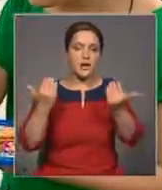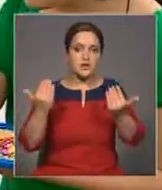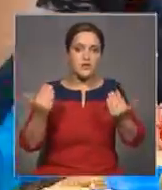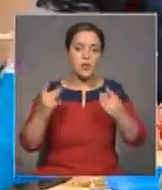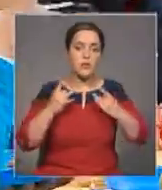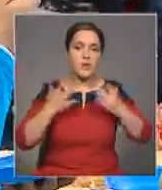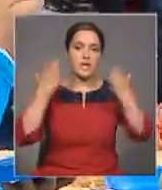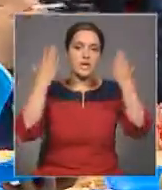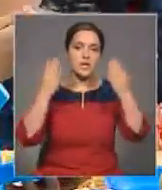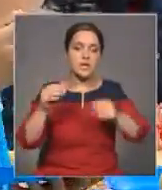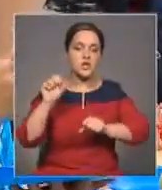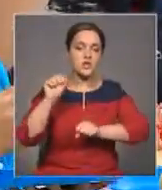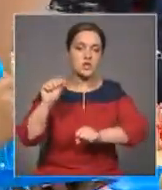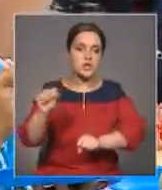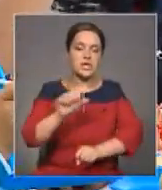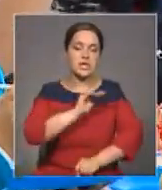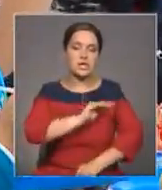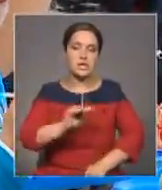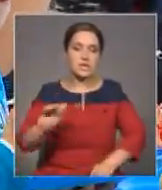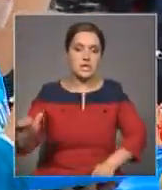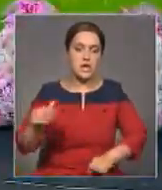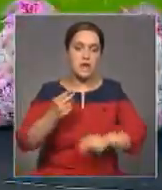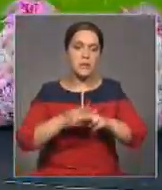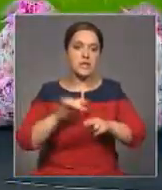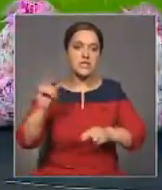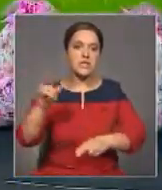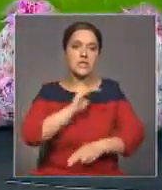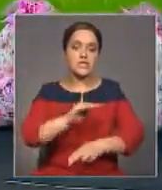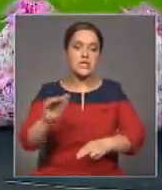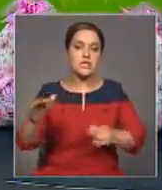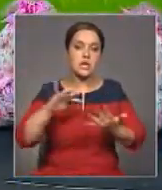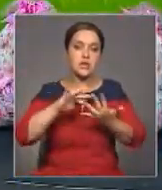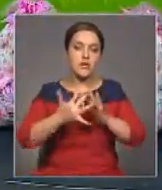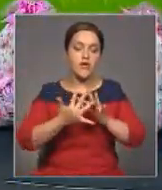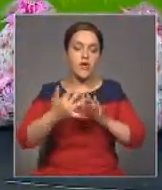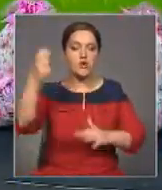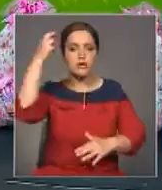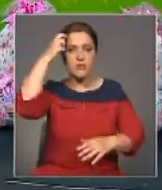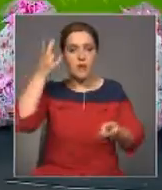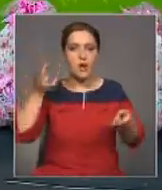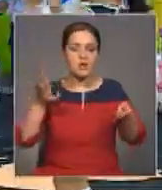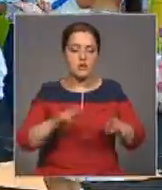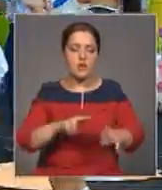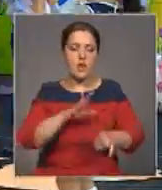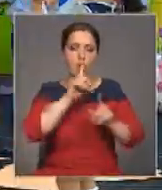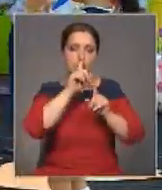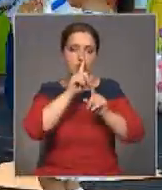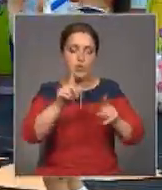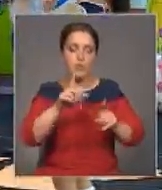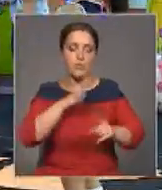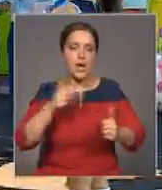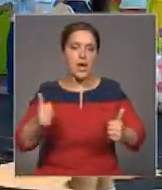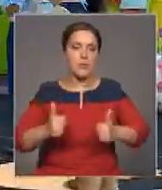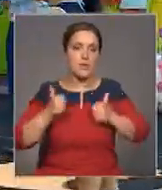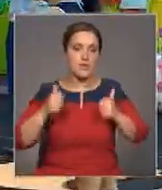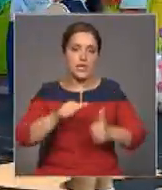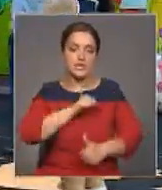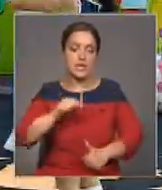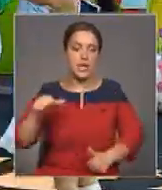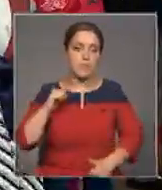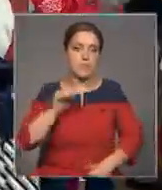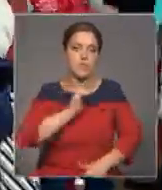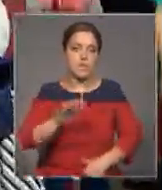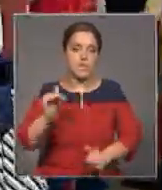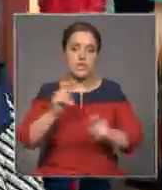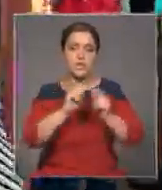Дня защиты детей воспитанники СОС детской деревни запомнят надолго. Оно было особенным. Постарались и сами детки, и спонсоры.